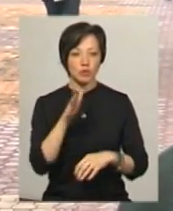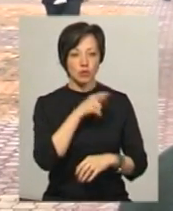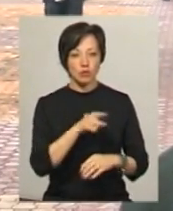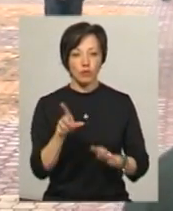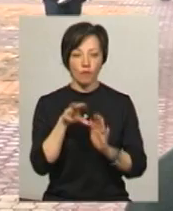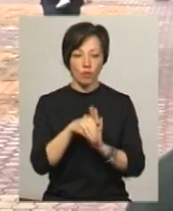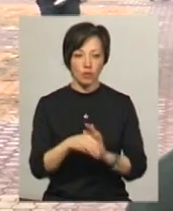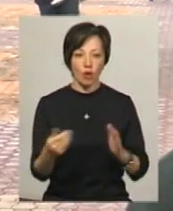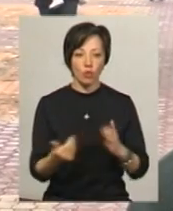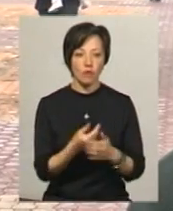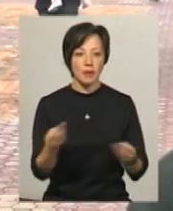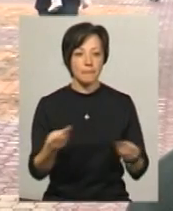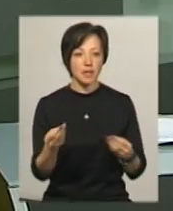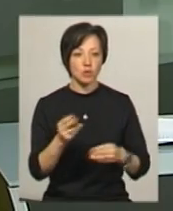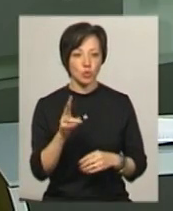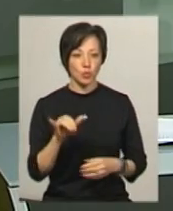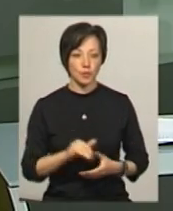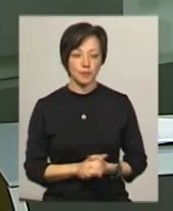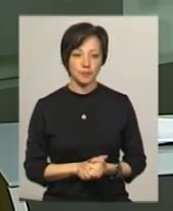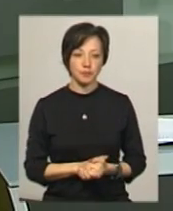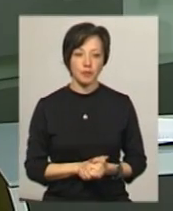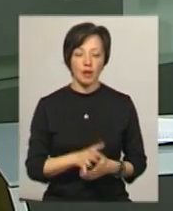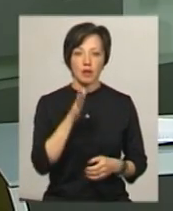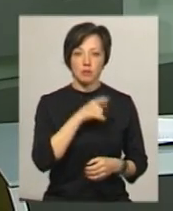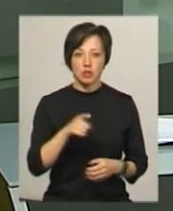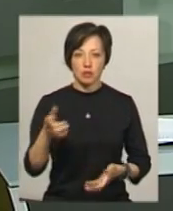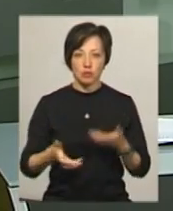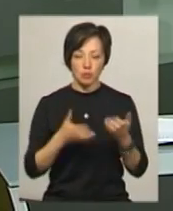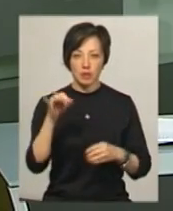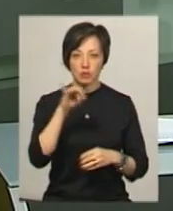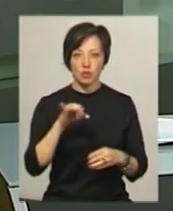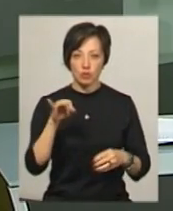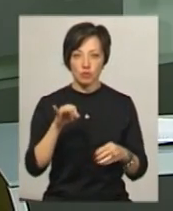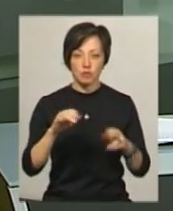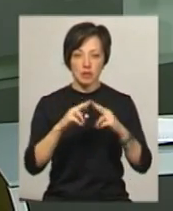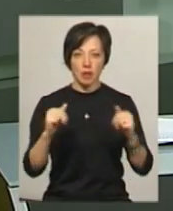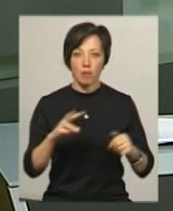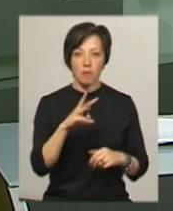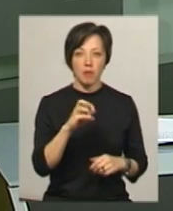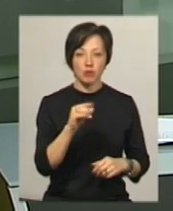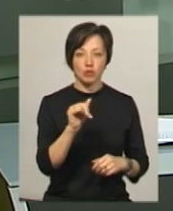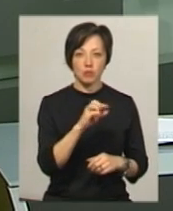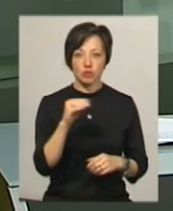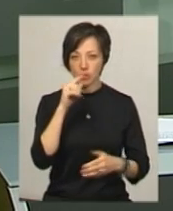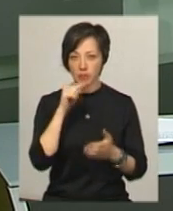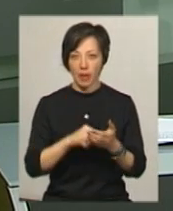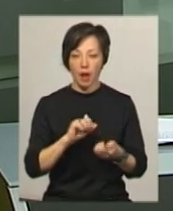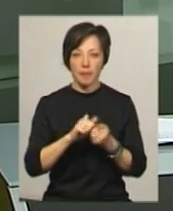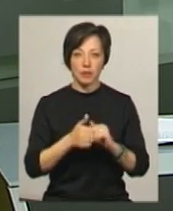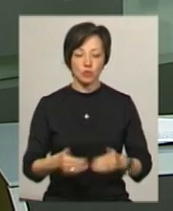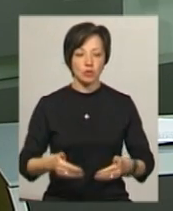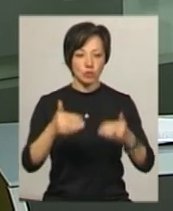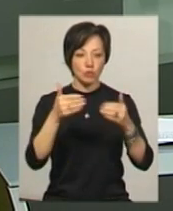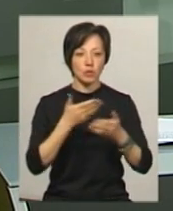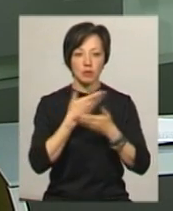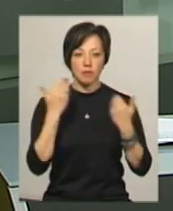входить оновлення піска Під час розкопок в історичному замку Меджибужа археологи натрапили на кам'яну стіну, якої